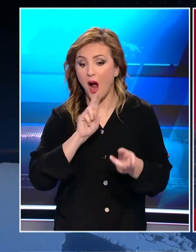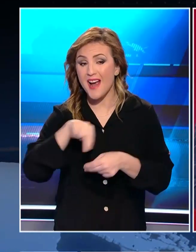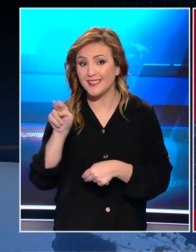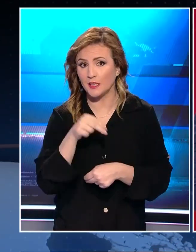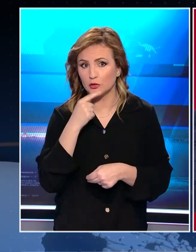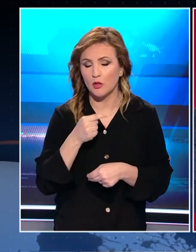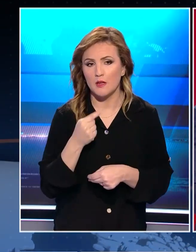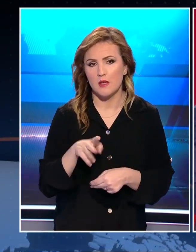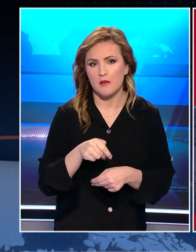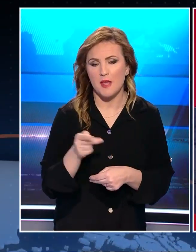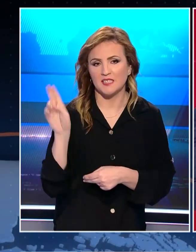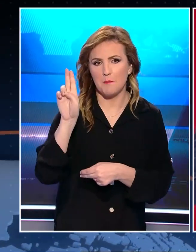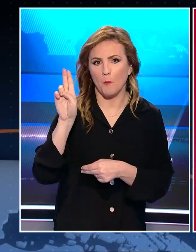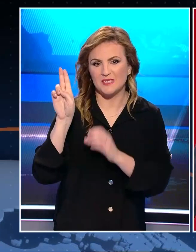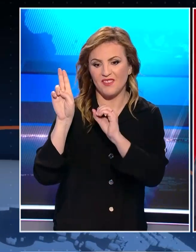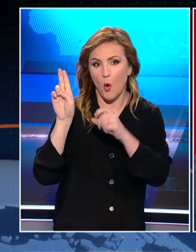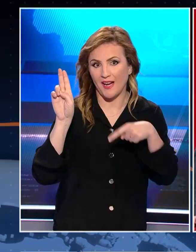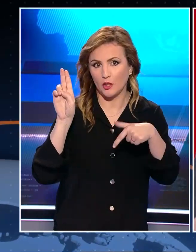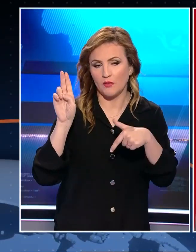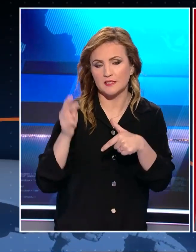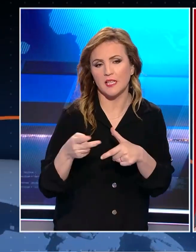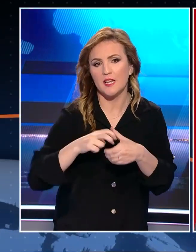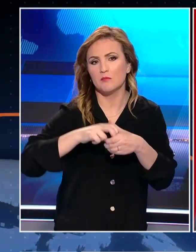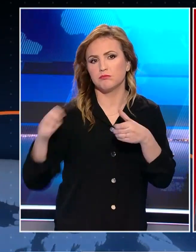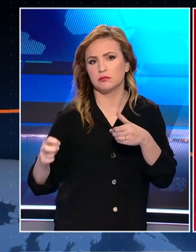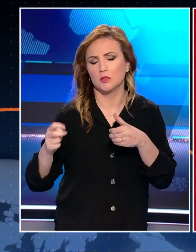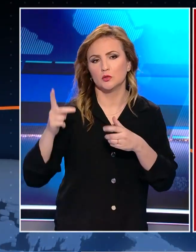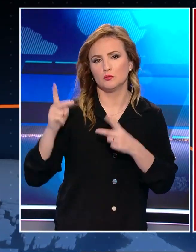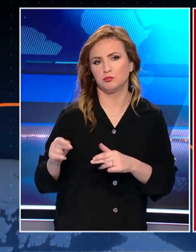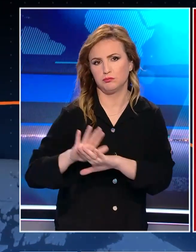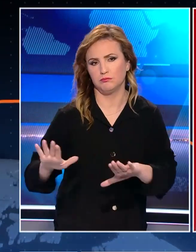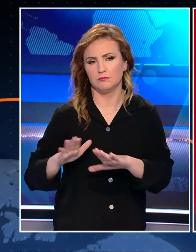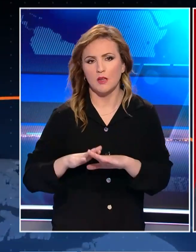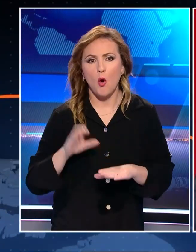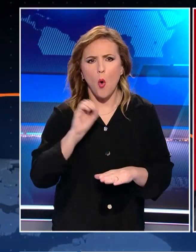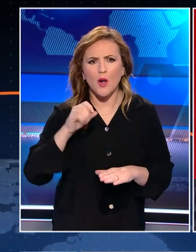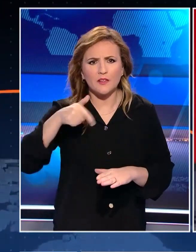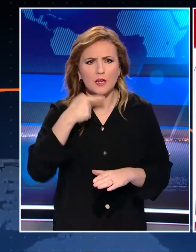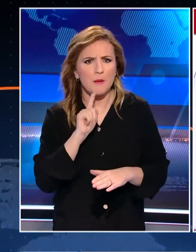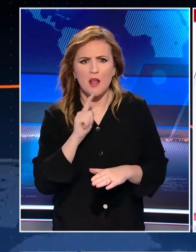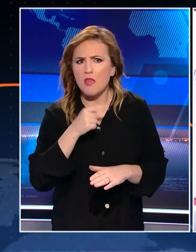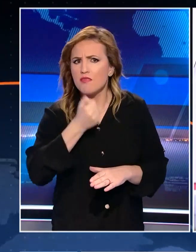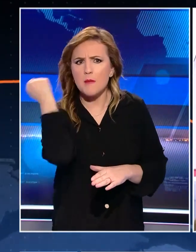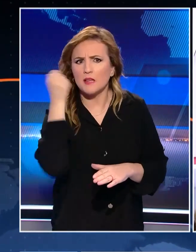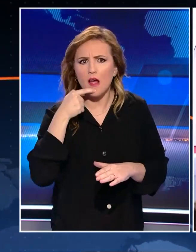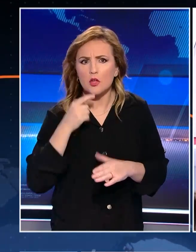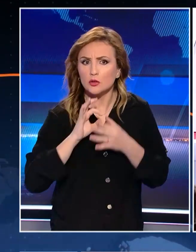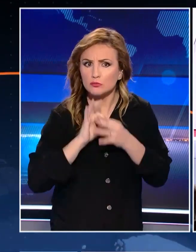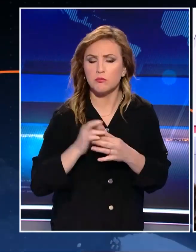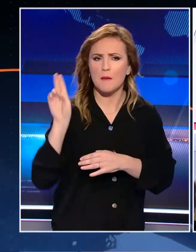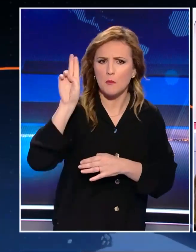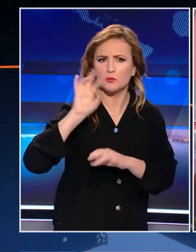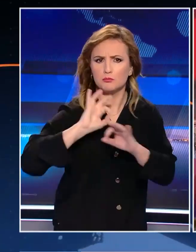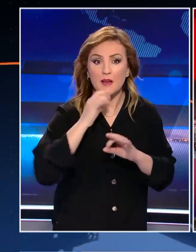ανάκλυση της υποψηφιότητας Γεροβασίλη. Η κυρία Γεροβασίλη λέει ότι δεν ανακάλεσε καμία υποψηφιότητα.